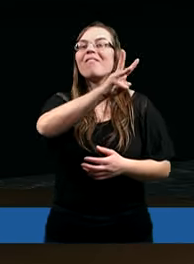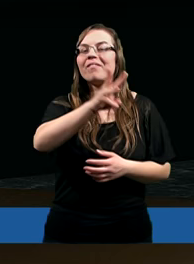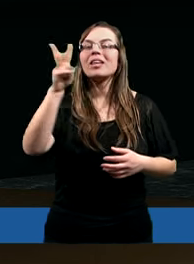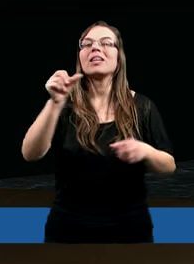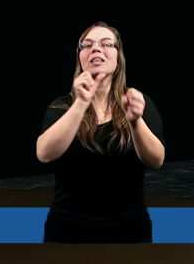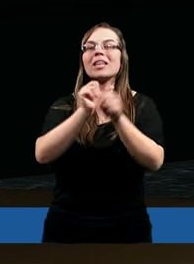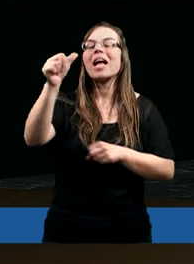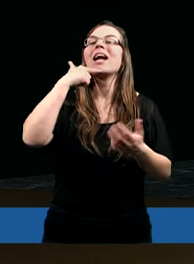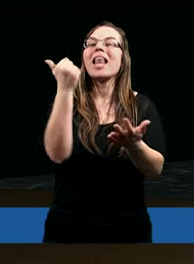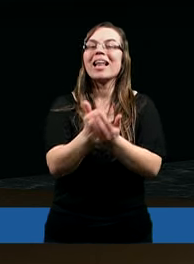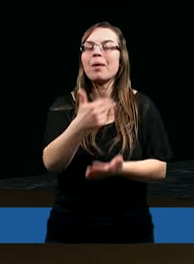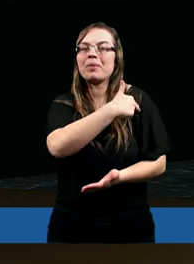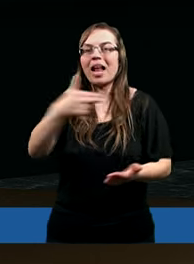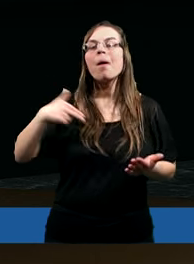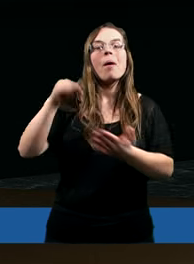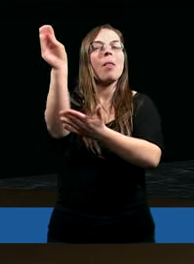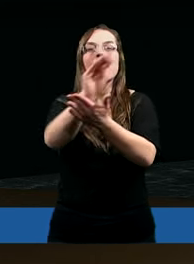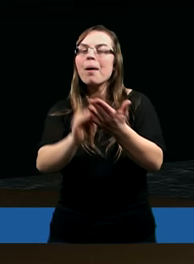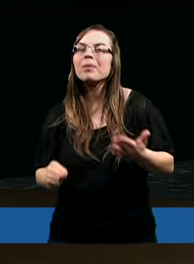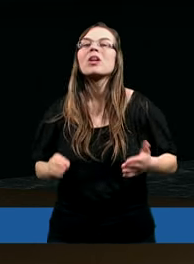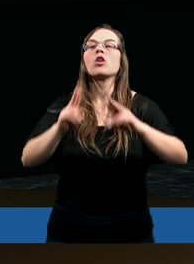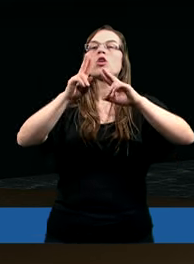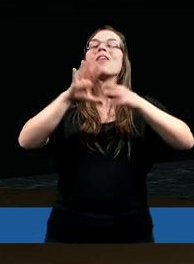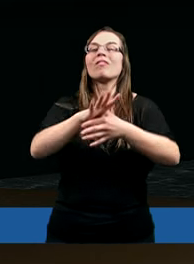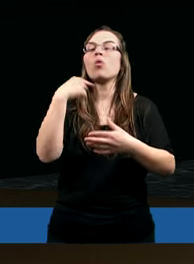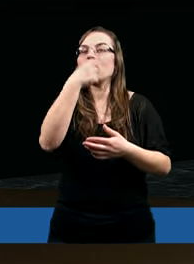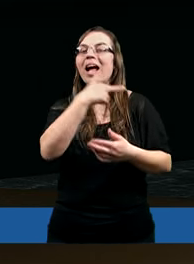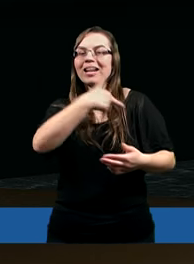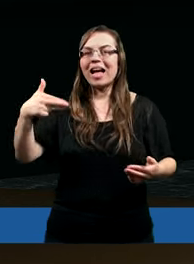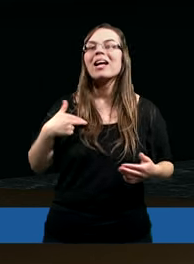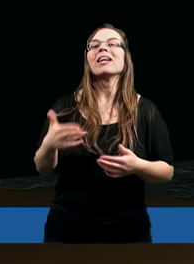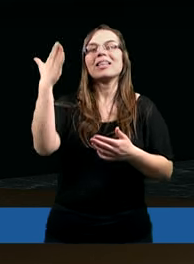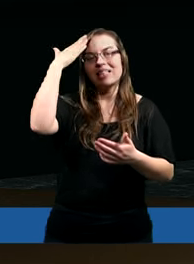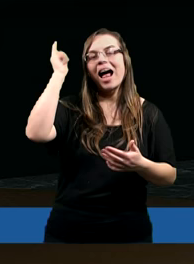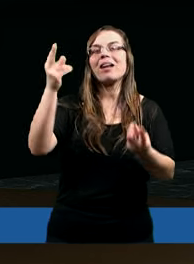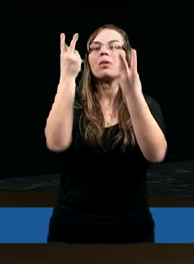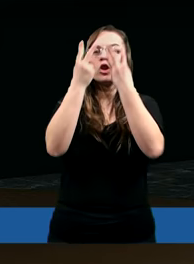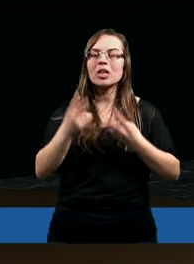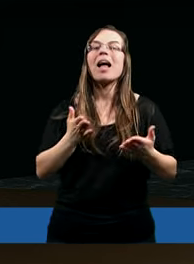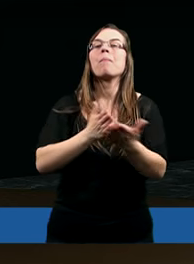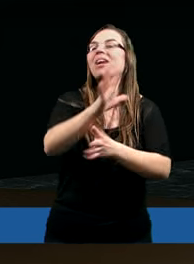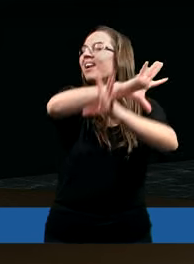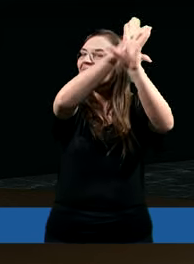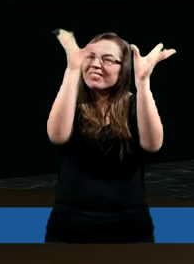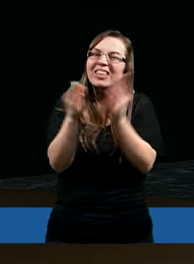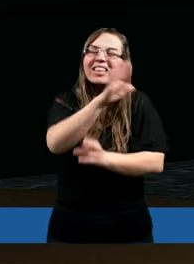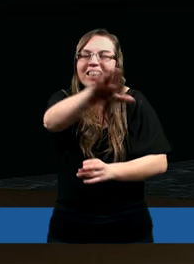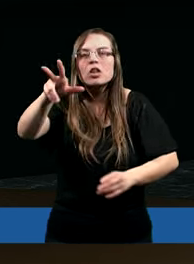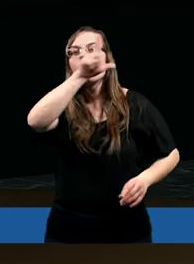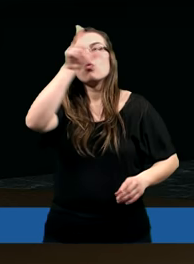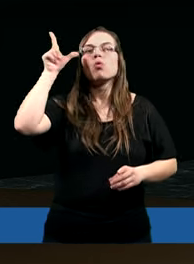jesteście listem naszym, napisanym w sercach naszych, znanym i czytanym przez wszystkich ludzi.